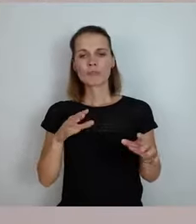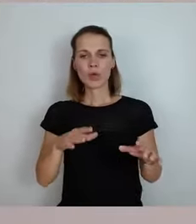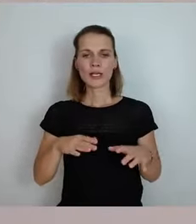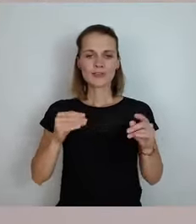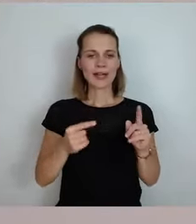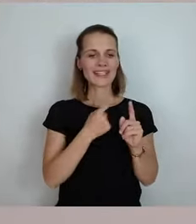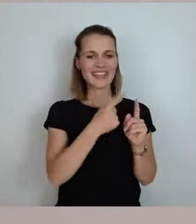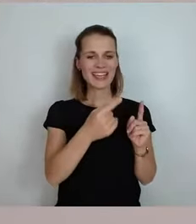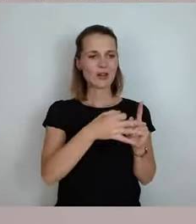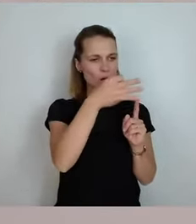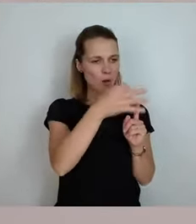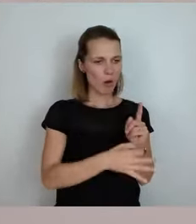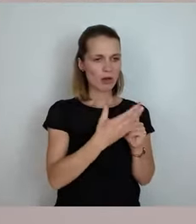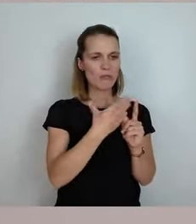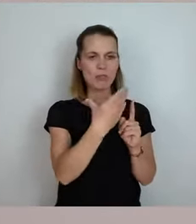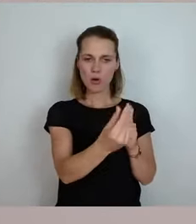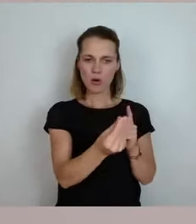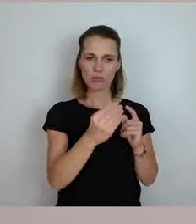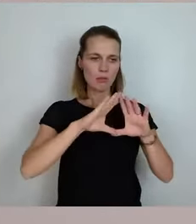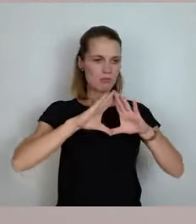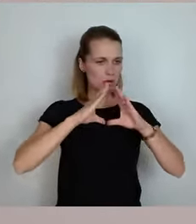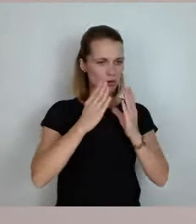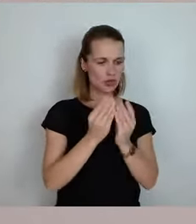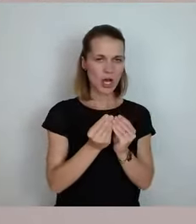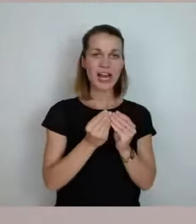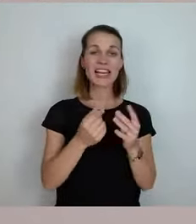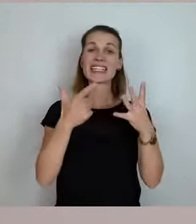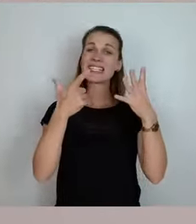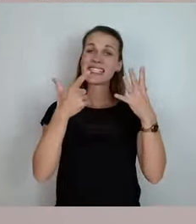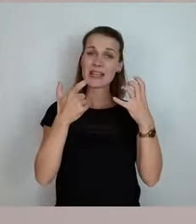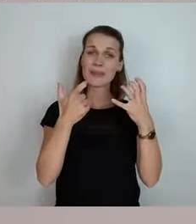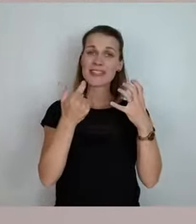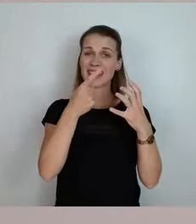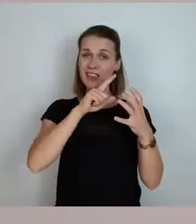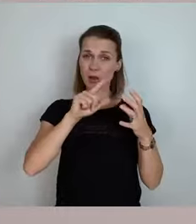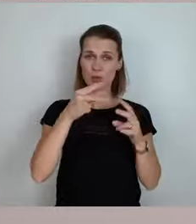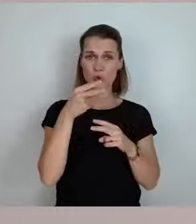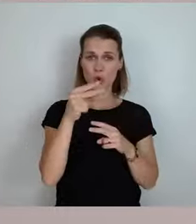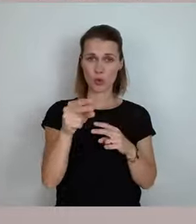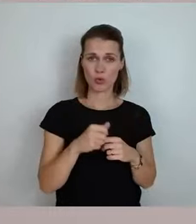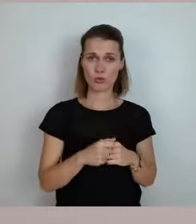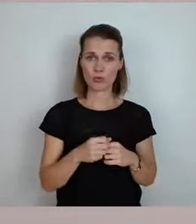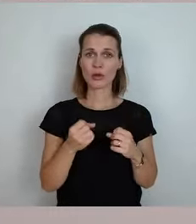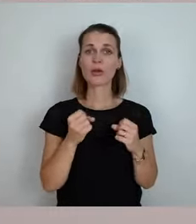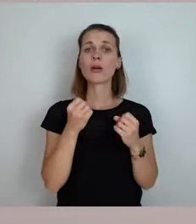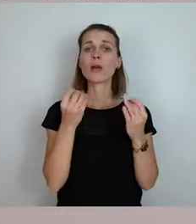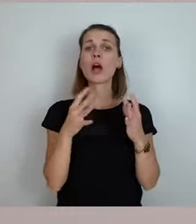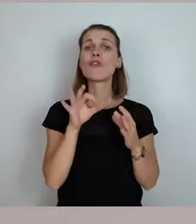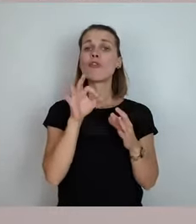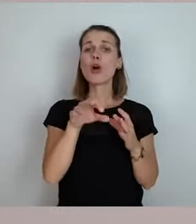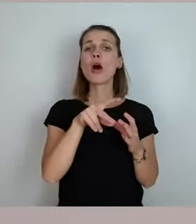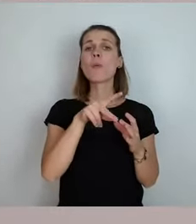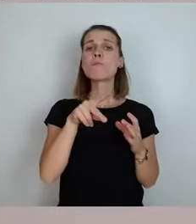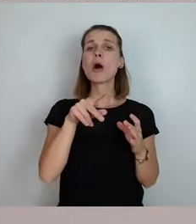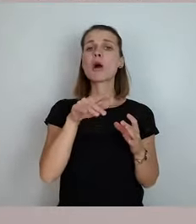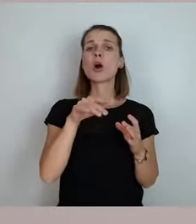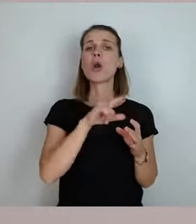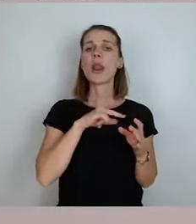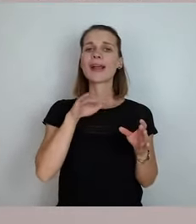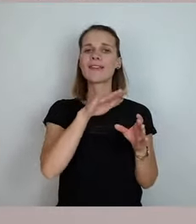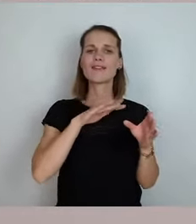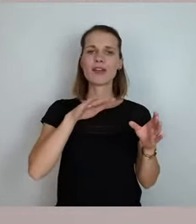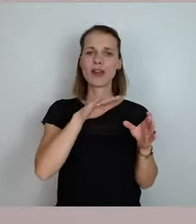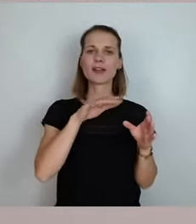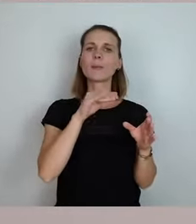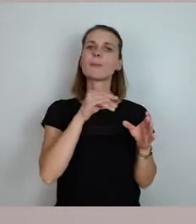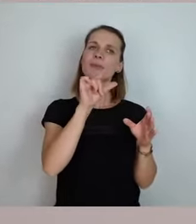bekommt pauschal 70.000 Euro. Das ist natürlich für Sie, Pockau-Lengerfeld, etwas weniger Geld wert, als wenn Sie ein